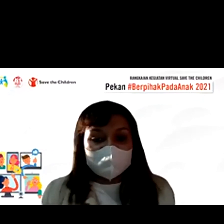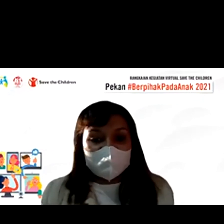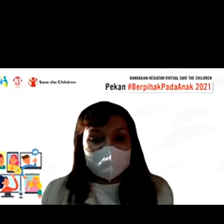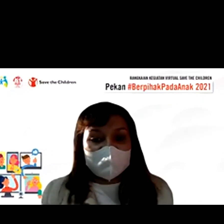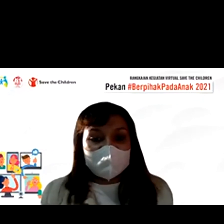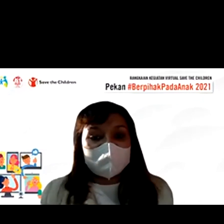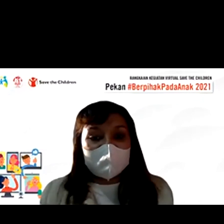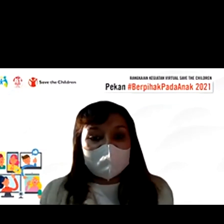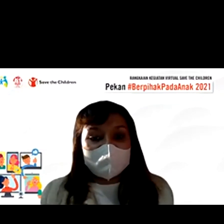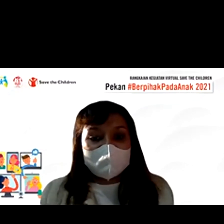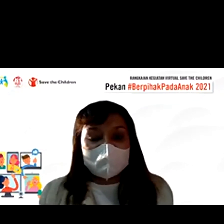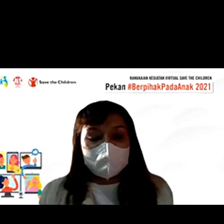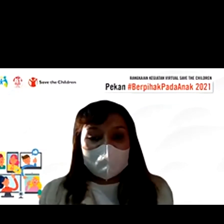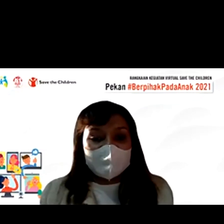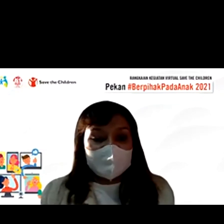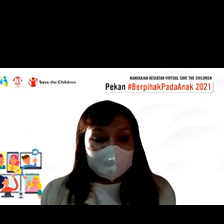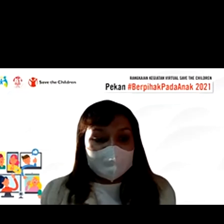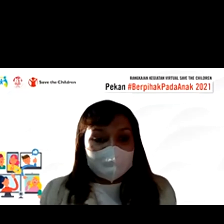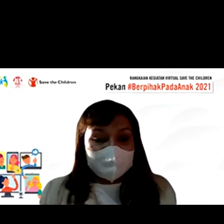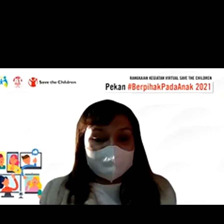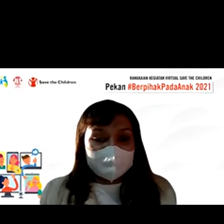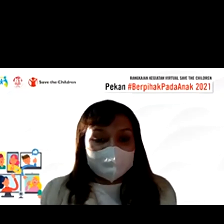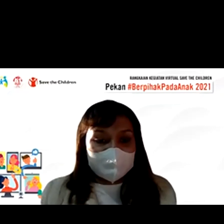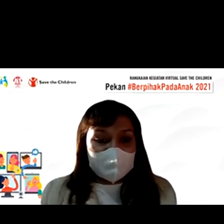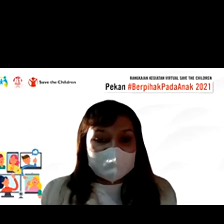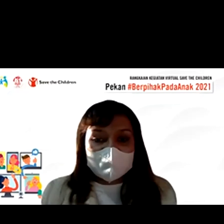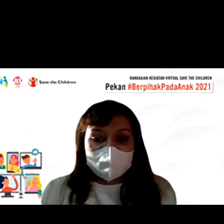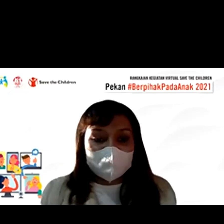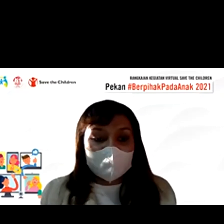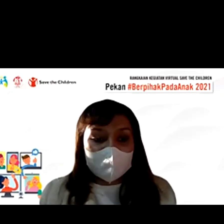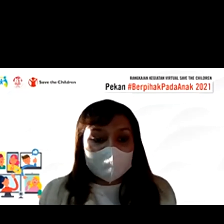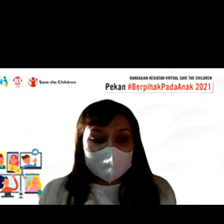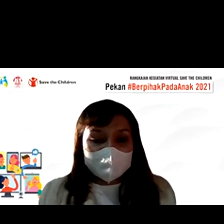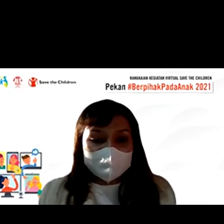pertanyaan dari Pak Libri Stimulan terima kasih